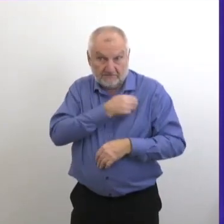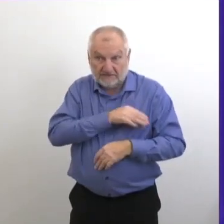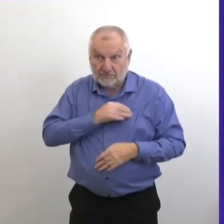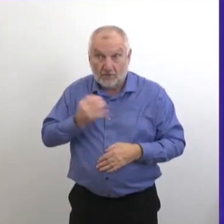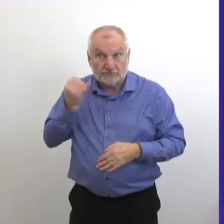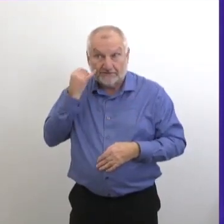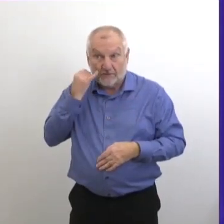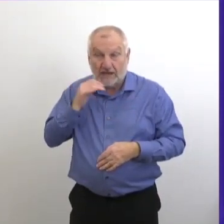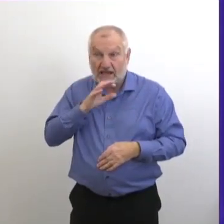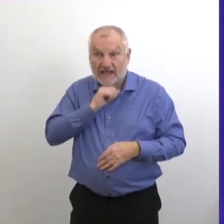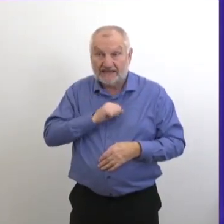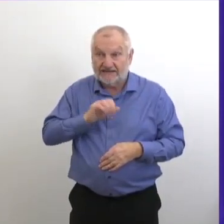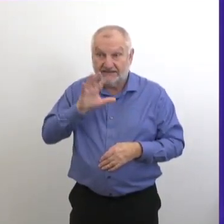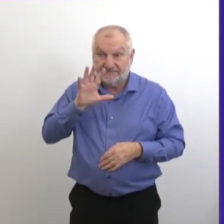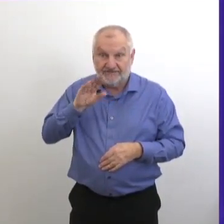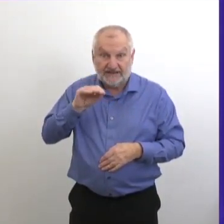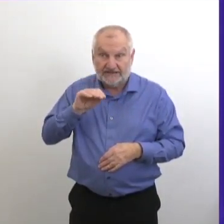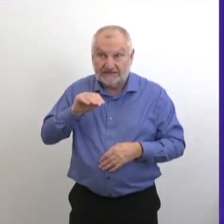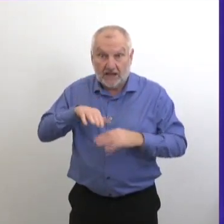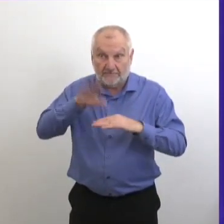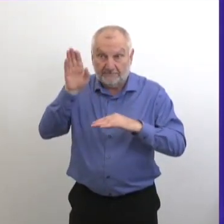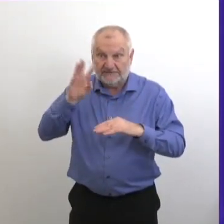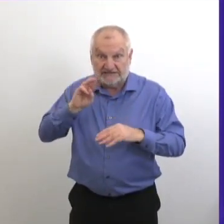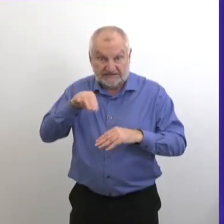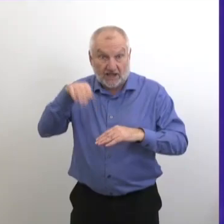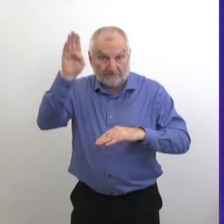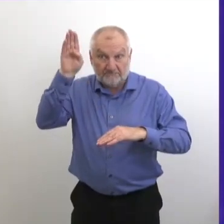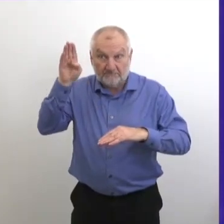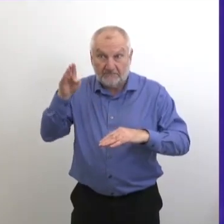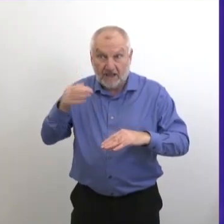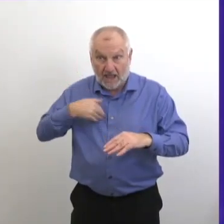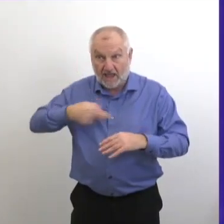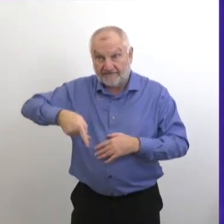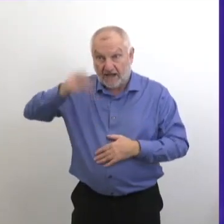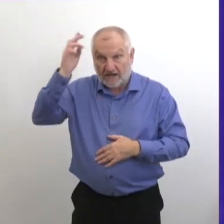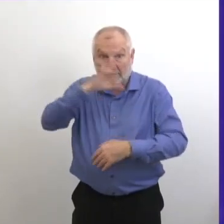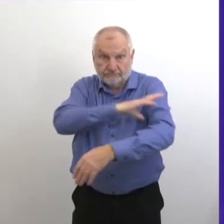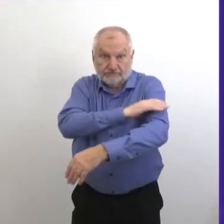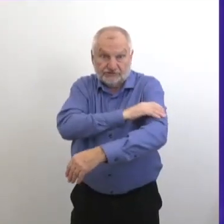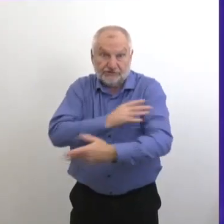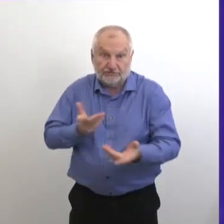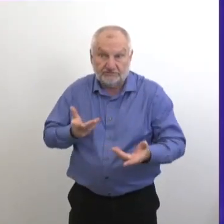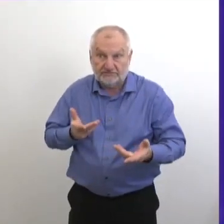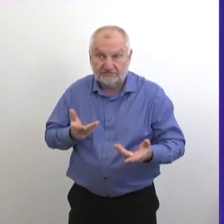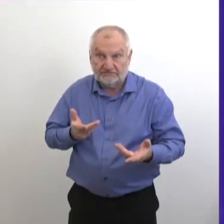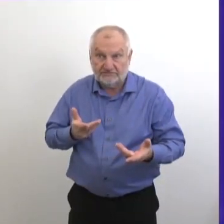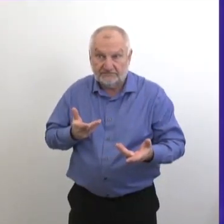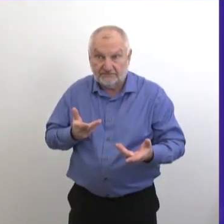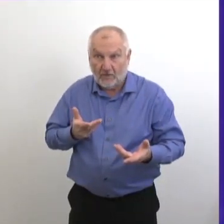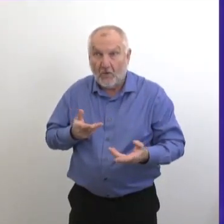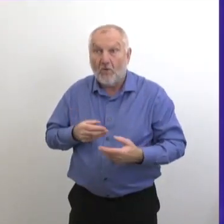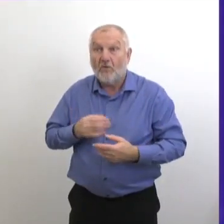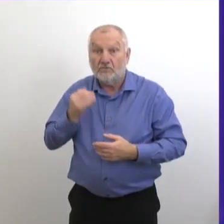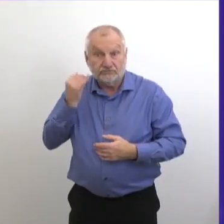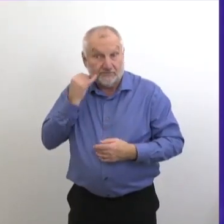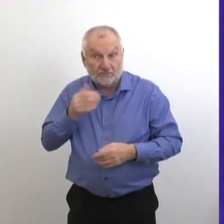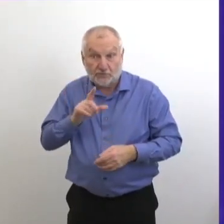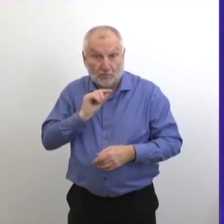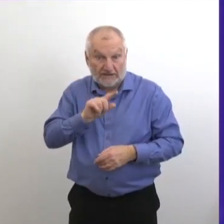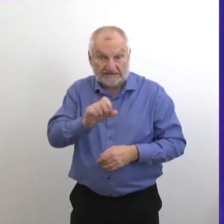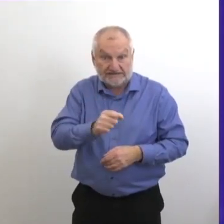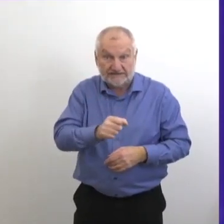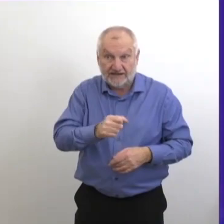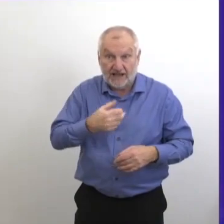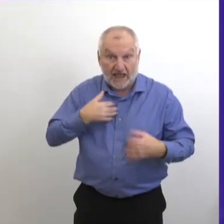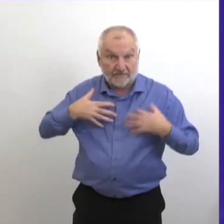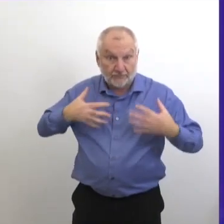Alors, combien de gens de plus de 50 ans au Manitoba ont de l'hypertension? C une proportion très élevée au Manitoba. Il y a des gens qui sont dans la vingtaine et ils